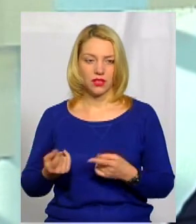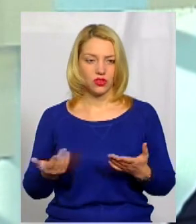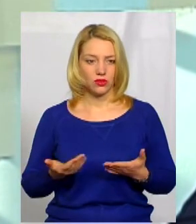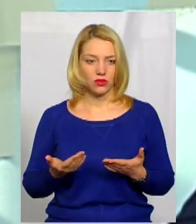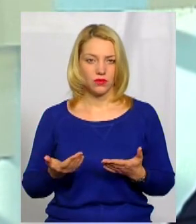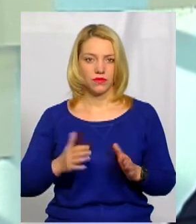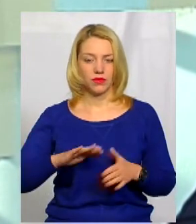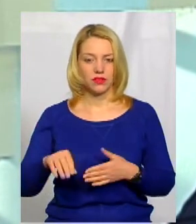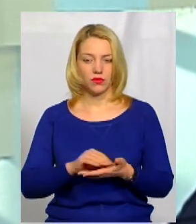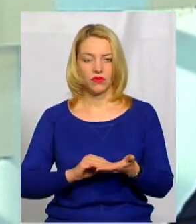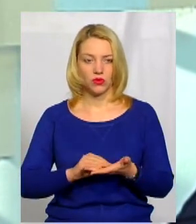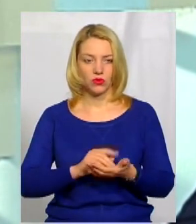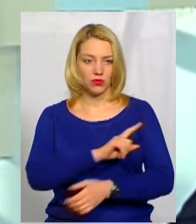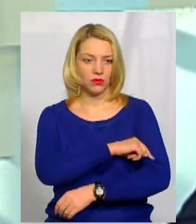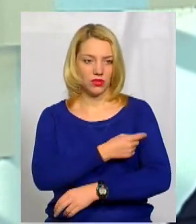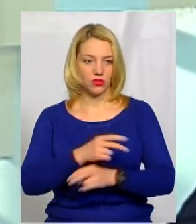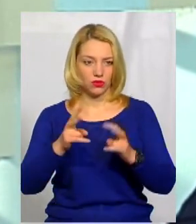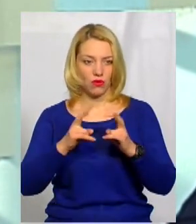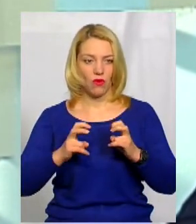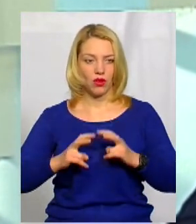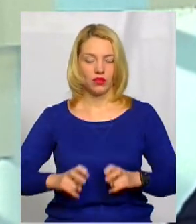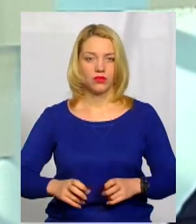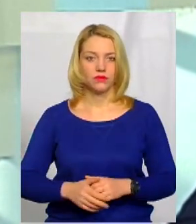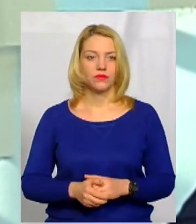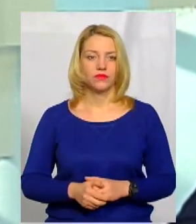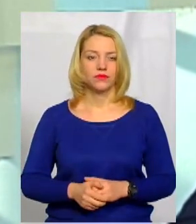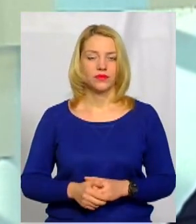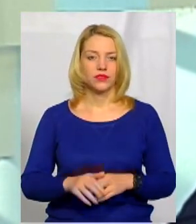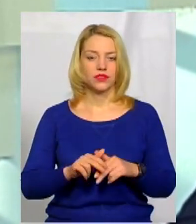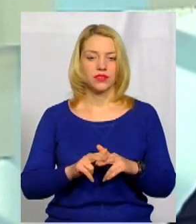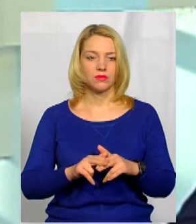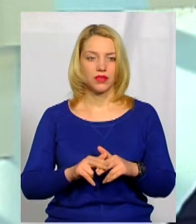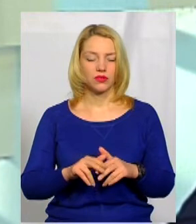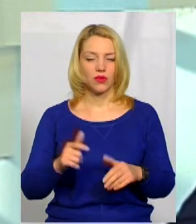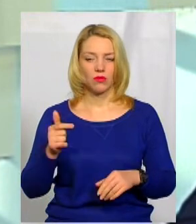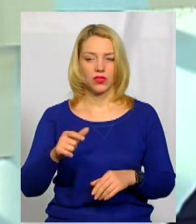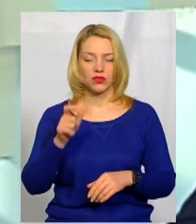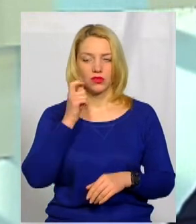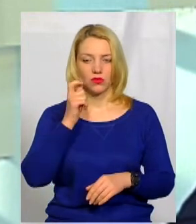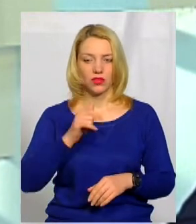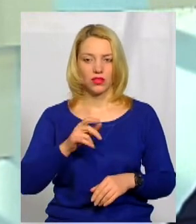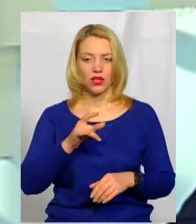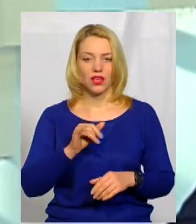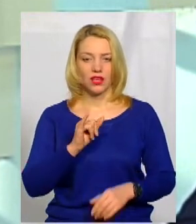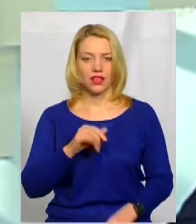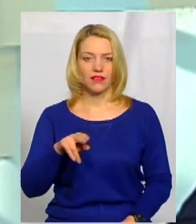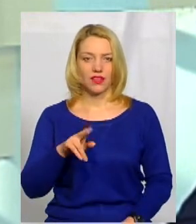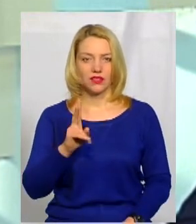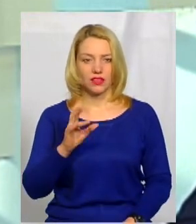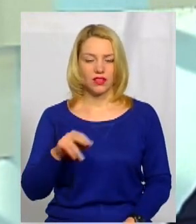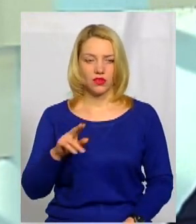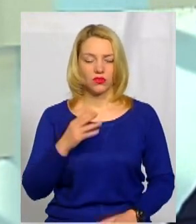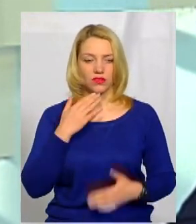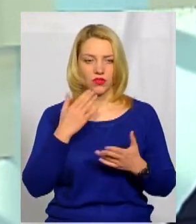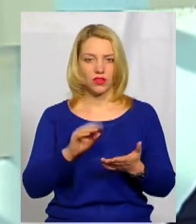Після повторного медичного огляду з паспортом громадянина України інфікаційним кодом звернутися на